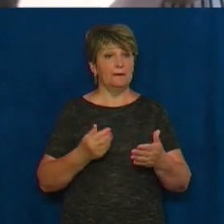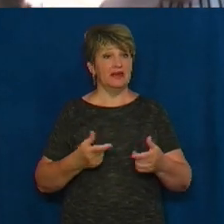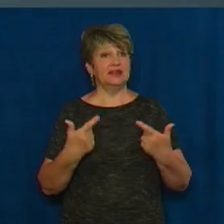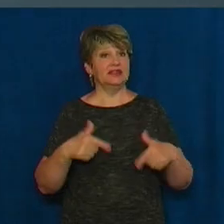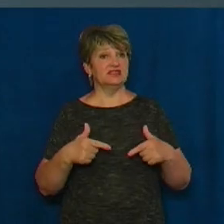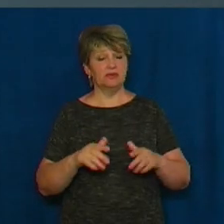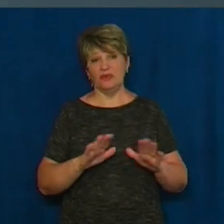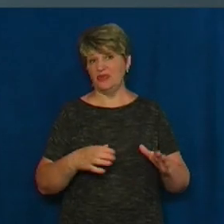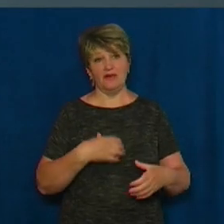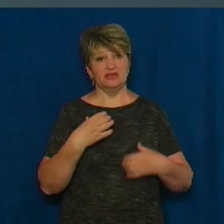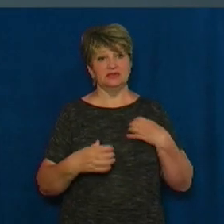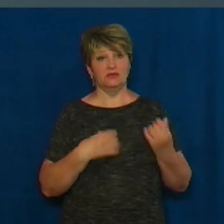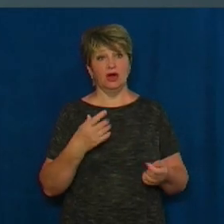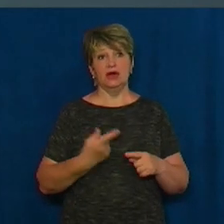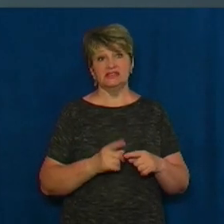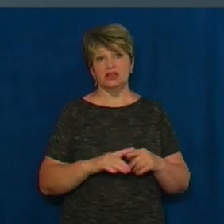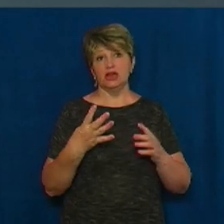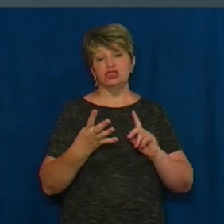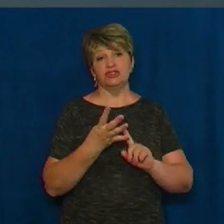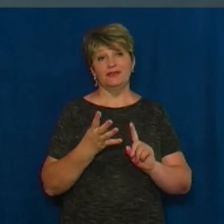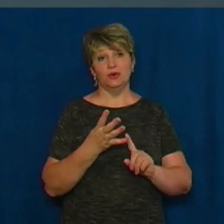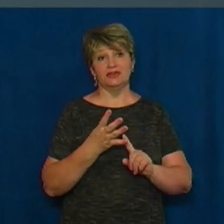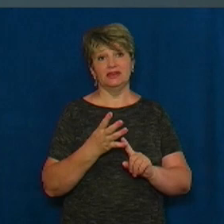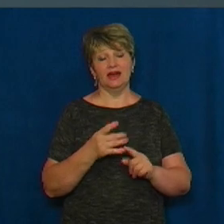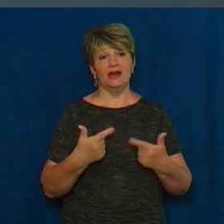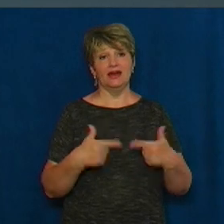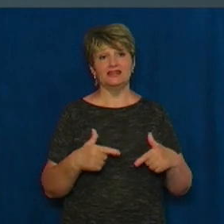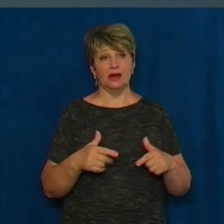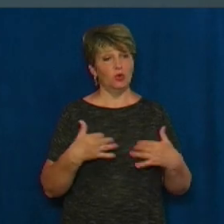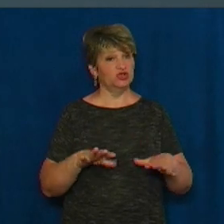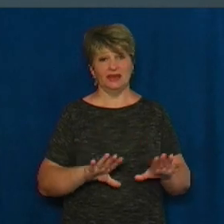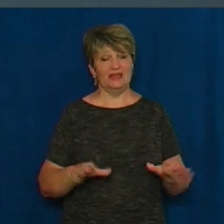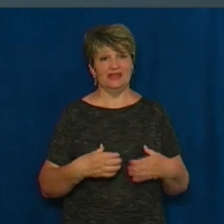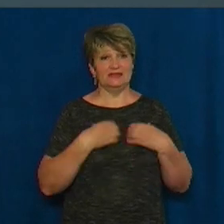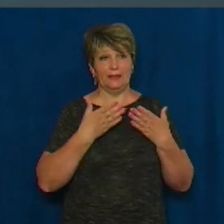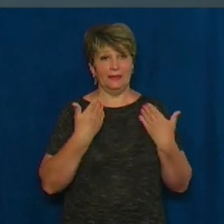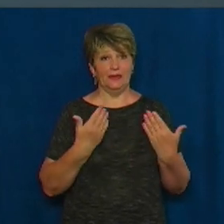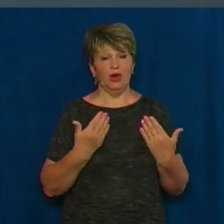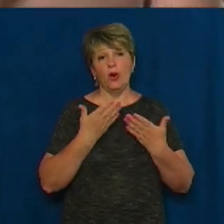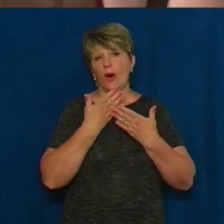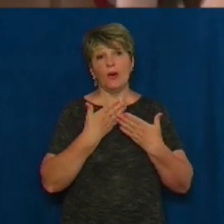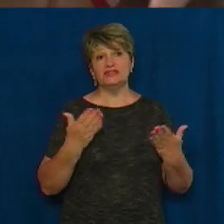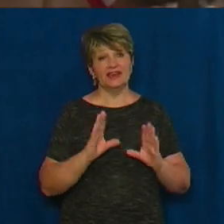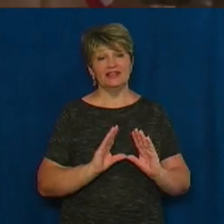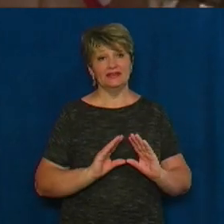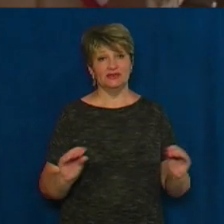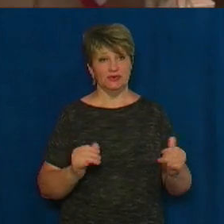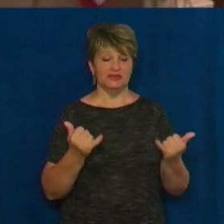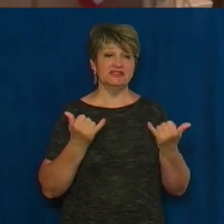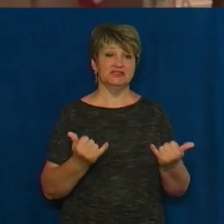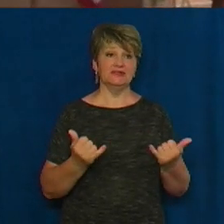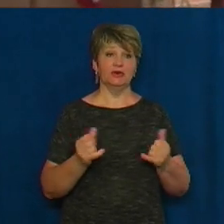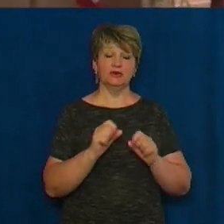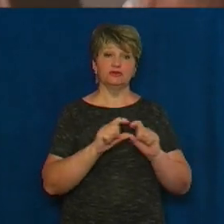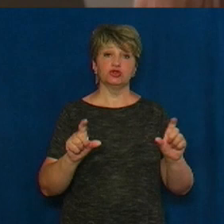хвилюється. Четверте ЗНО вже не страшно. Вже якось останнє вже все. Сьогодні у цій школі